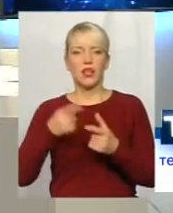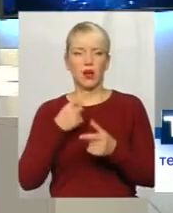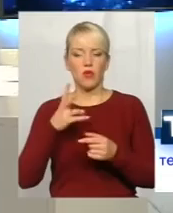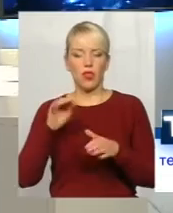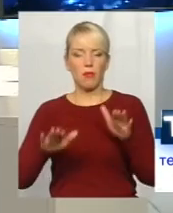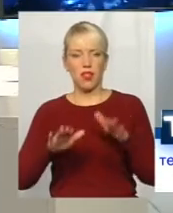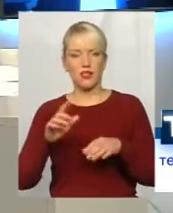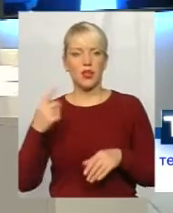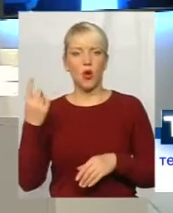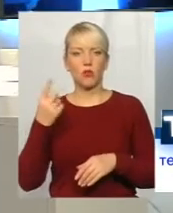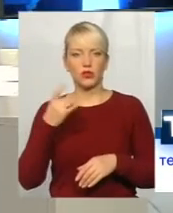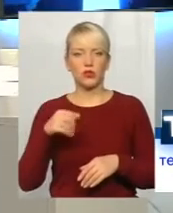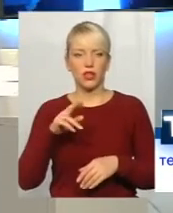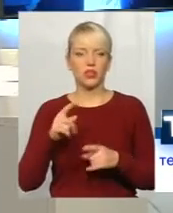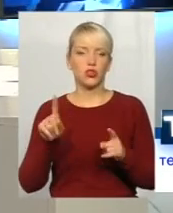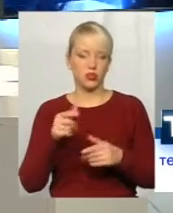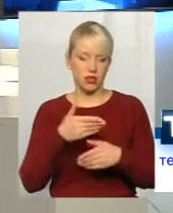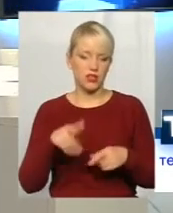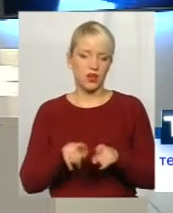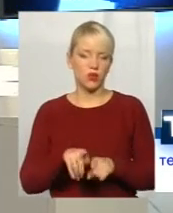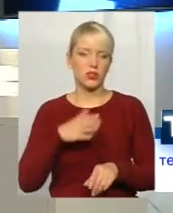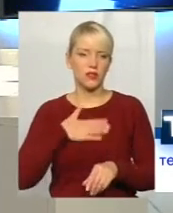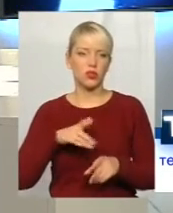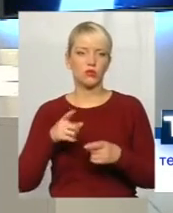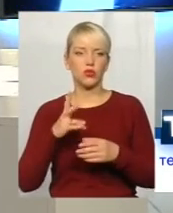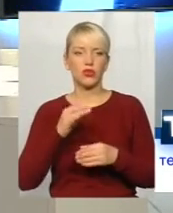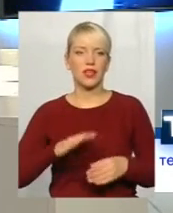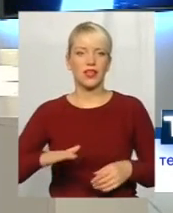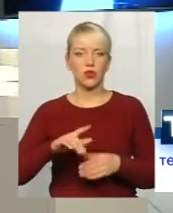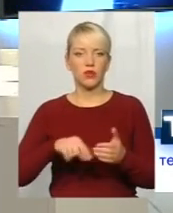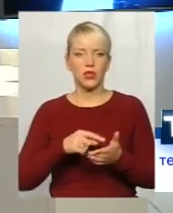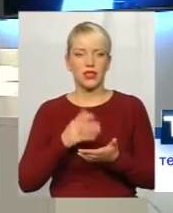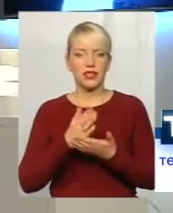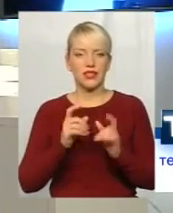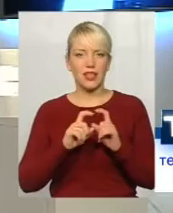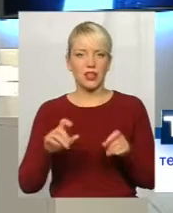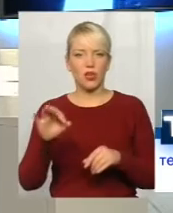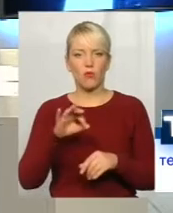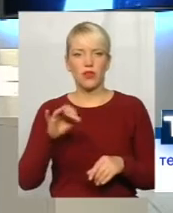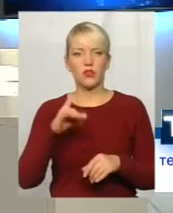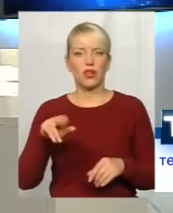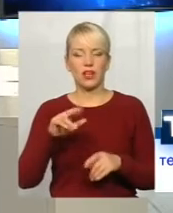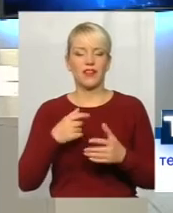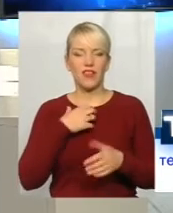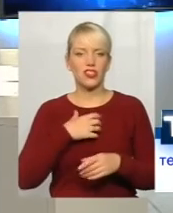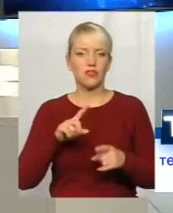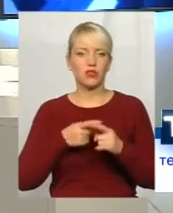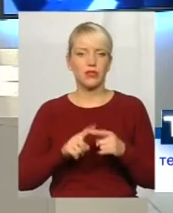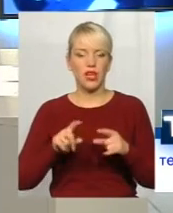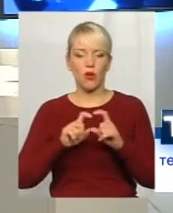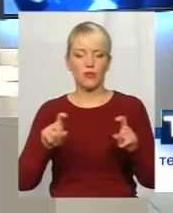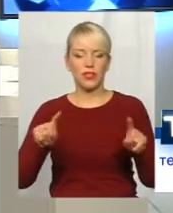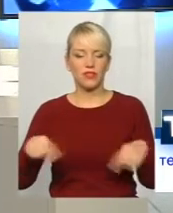нас теж задовільняє, тому що на території міста є заклади обласної ради, і дуже важливо, щоб цей об'єкт відновився, і можна було його